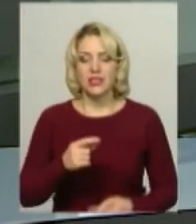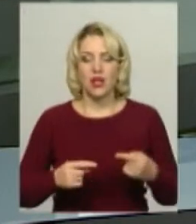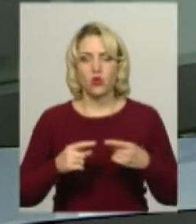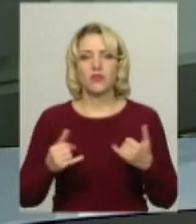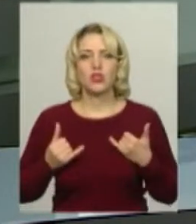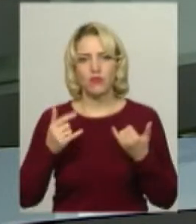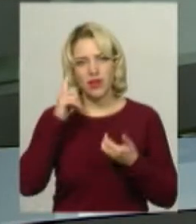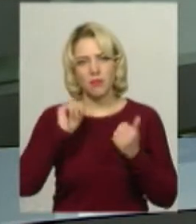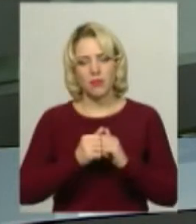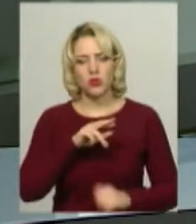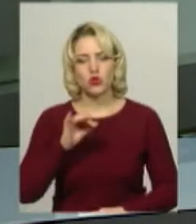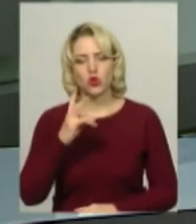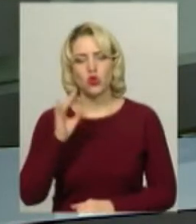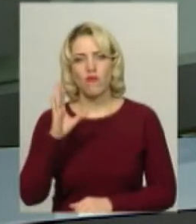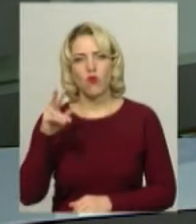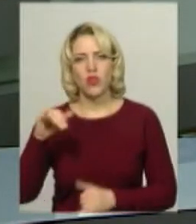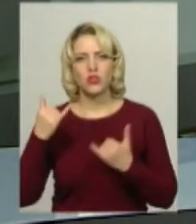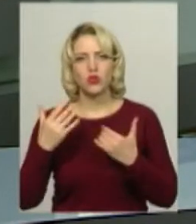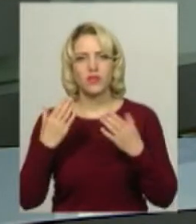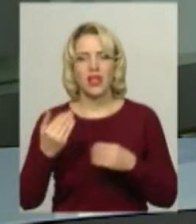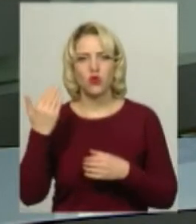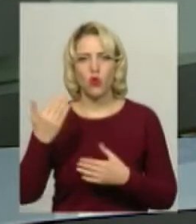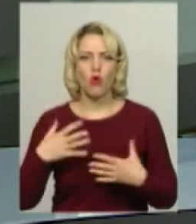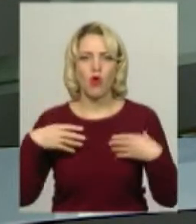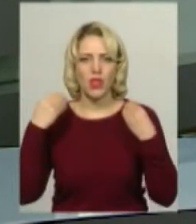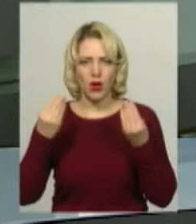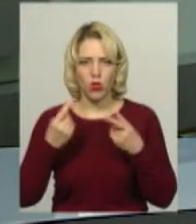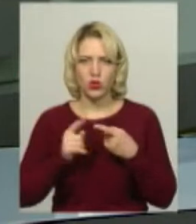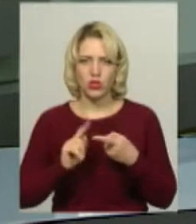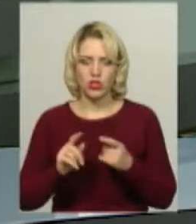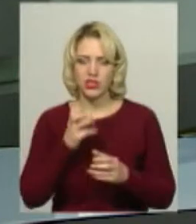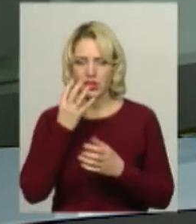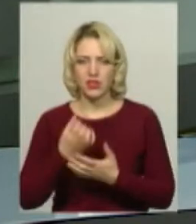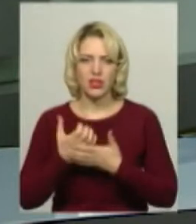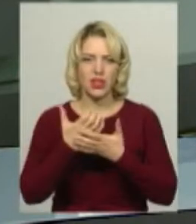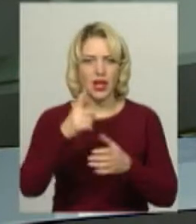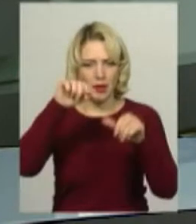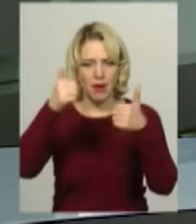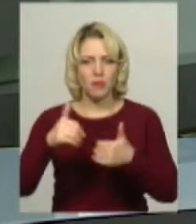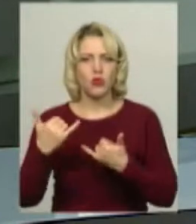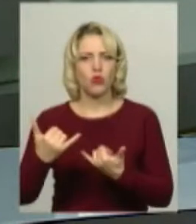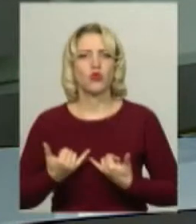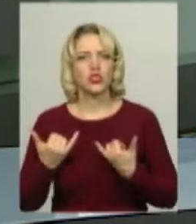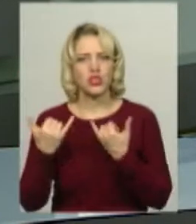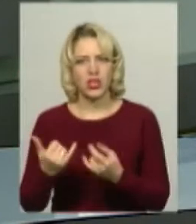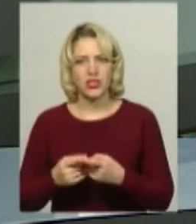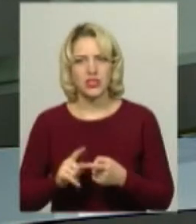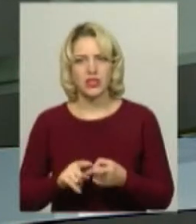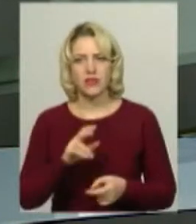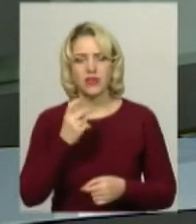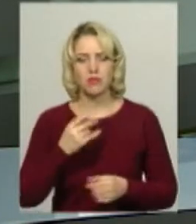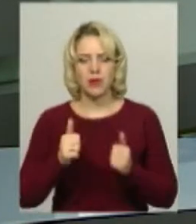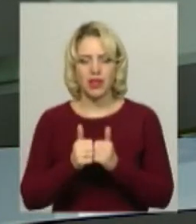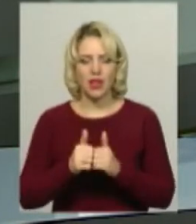пам'яті В'ячеслава Чорновола сьогодні у день його народження поклали квіти до пам'ятника на його честь. Біля монументу на вулиці Соборній,